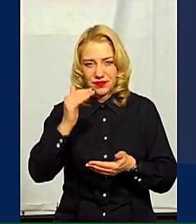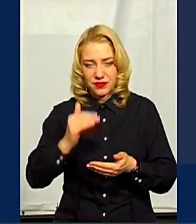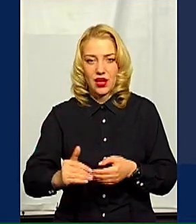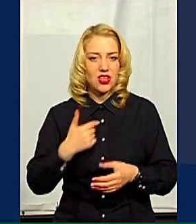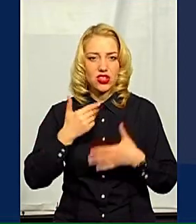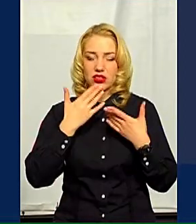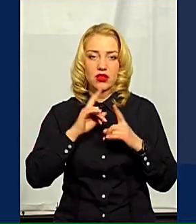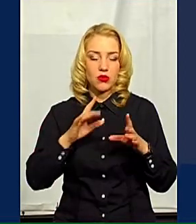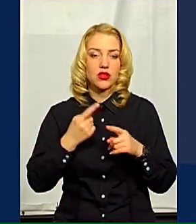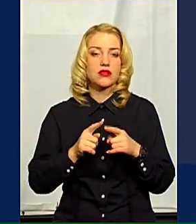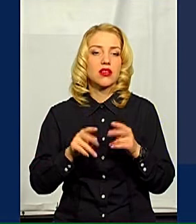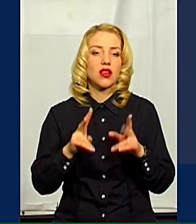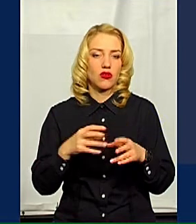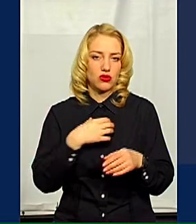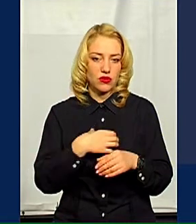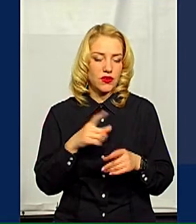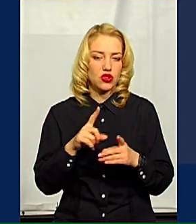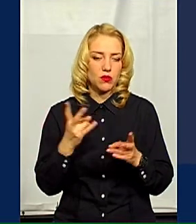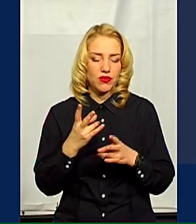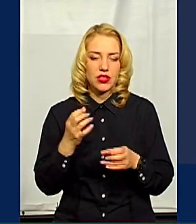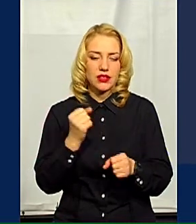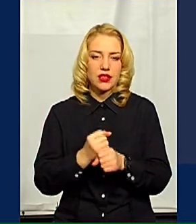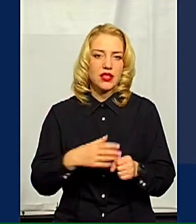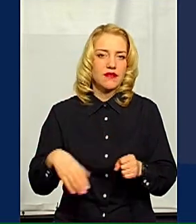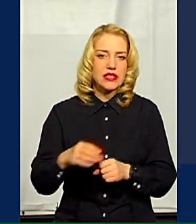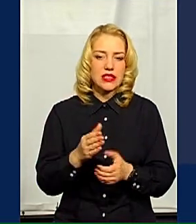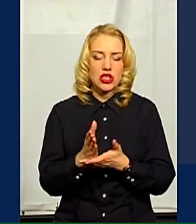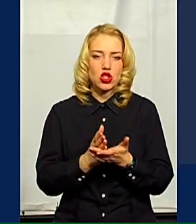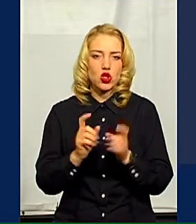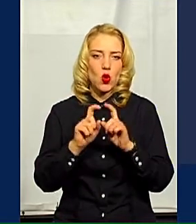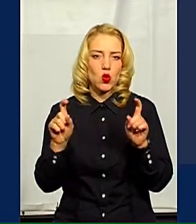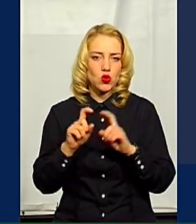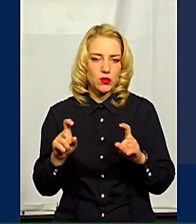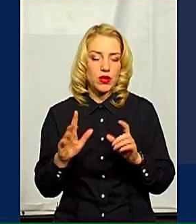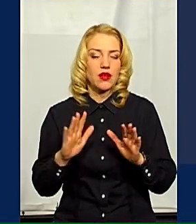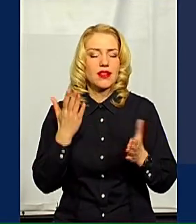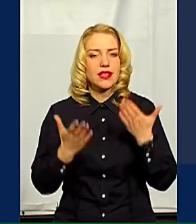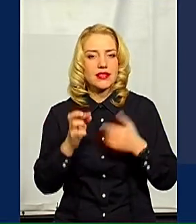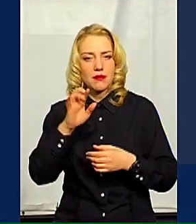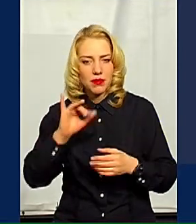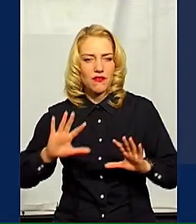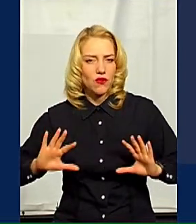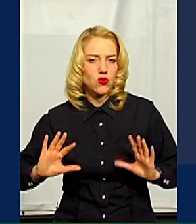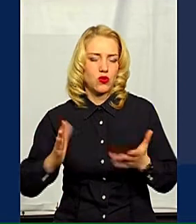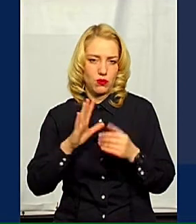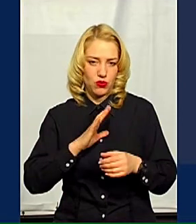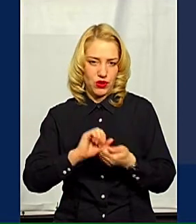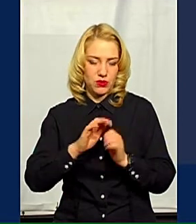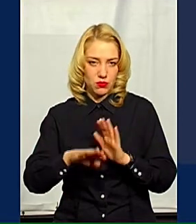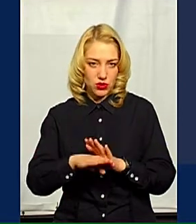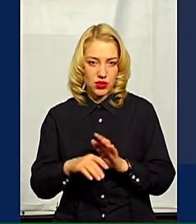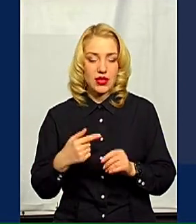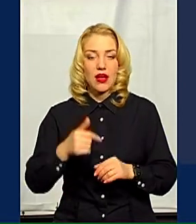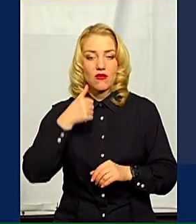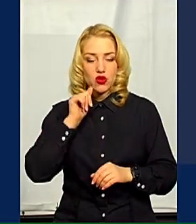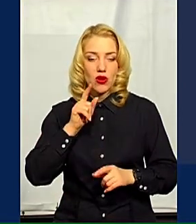основне, як повинно діяти сьогодні повністю всі служби в випадку захворювання, яке би, не дай Бог, могло бути в місті Каменець-Подільському. Вчора на сесії міської